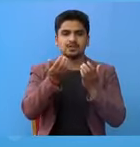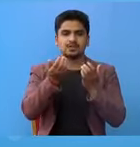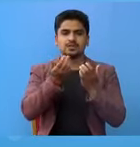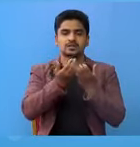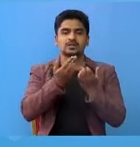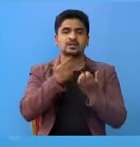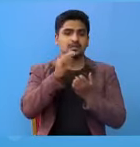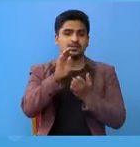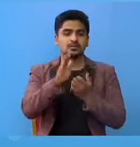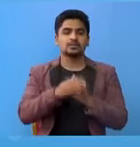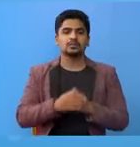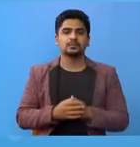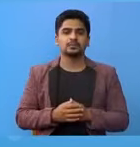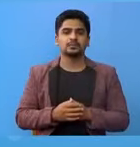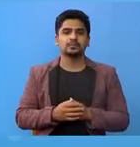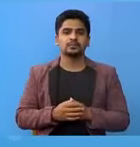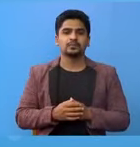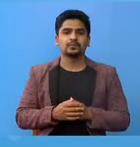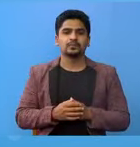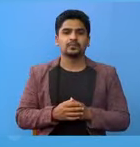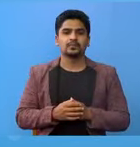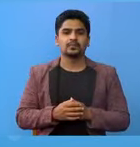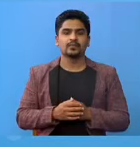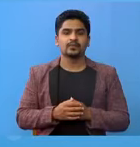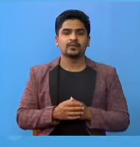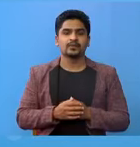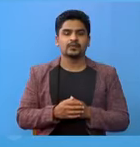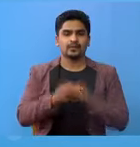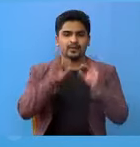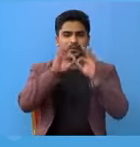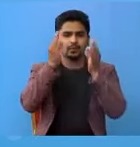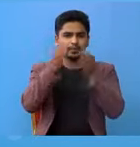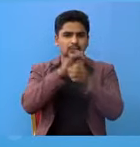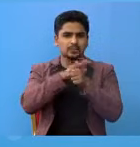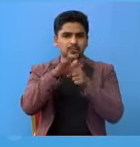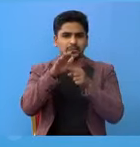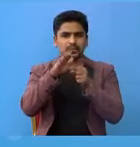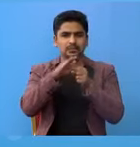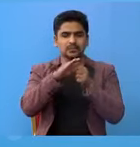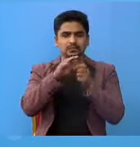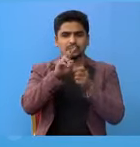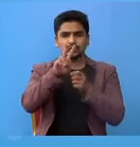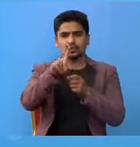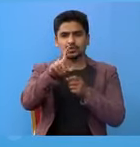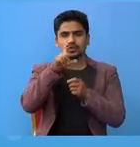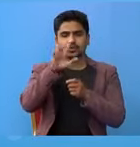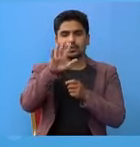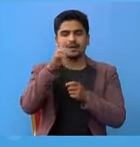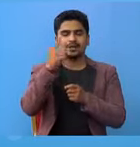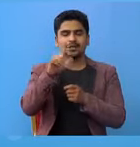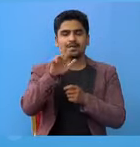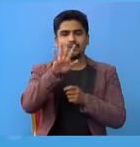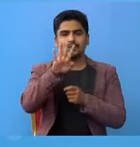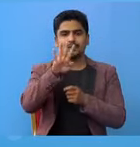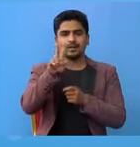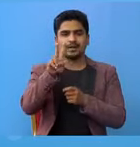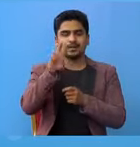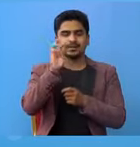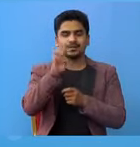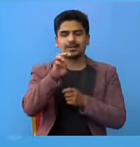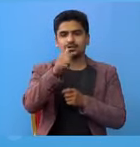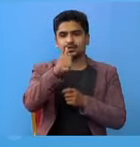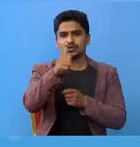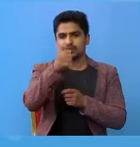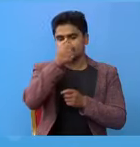चाहांचु। विश्व मां होटल 2,5,5,6,666